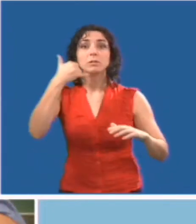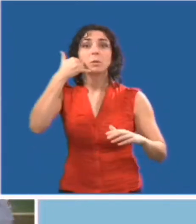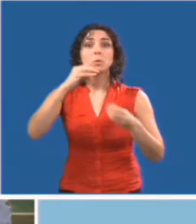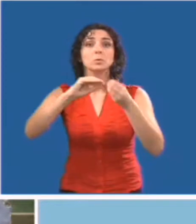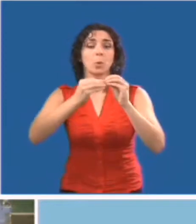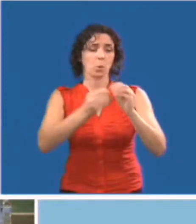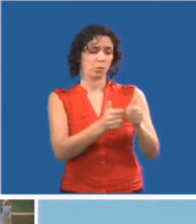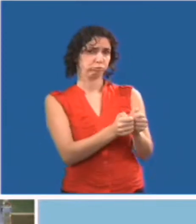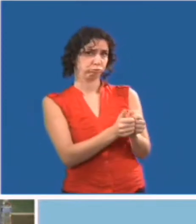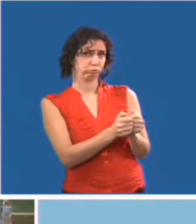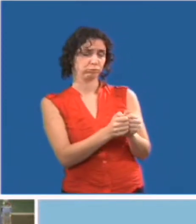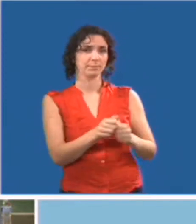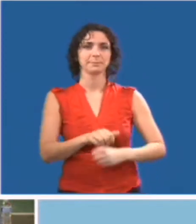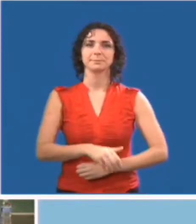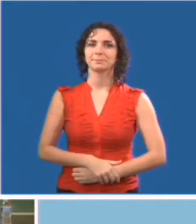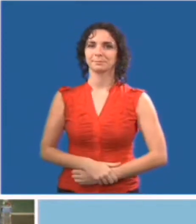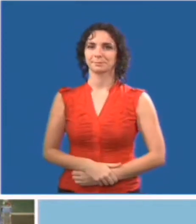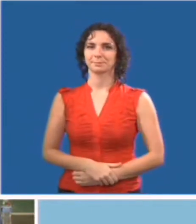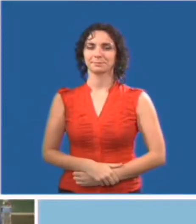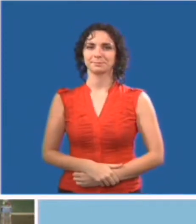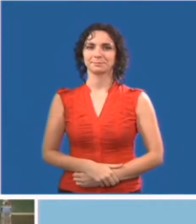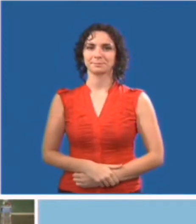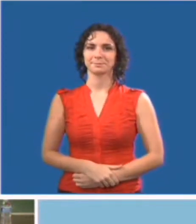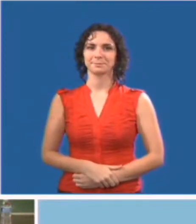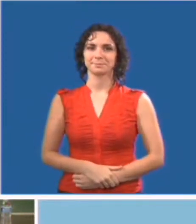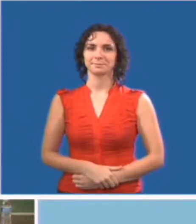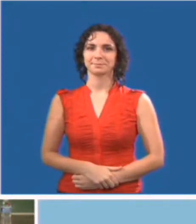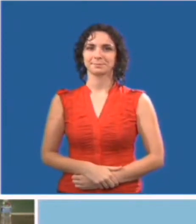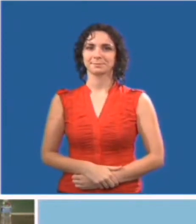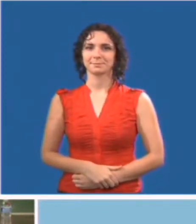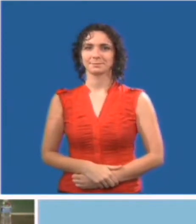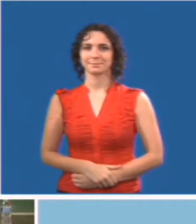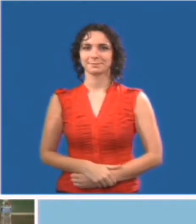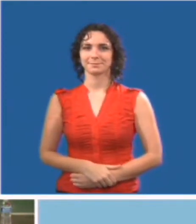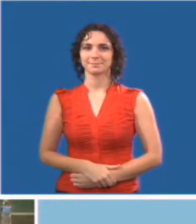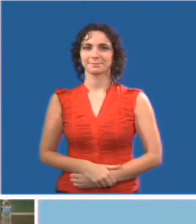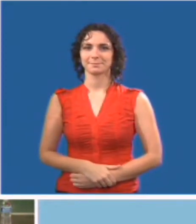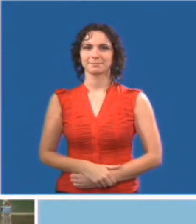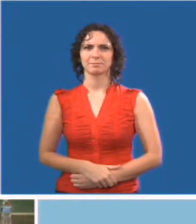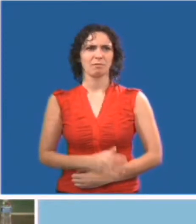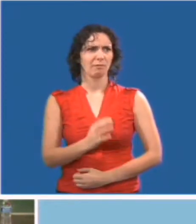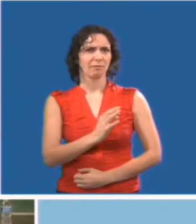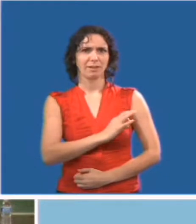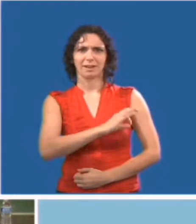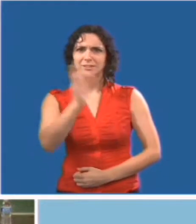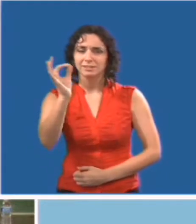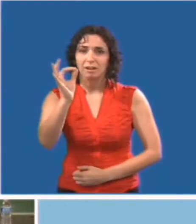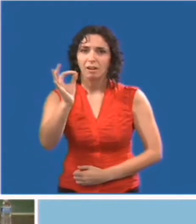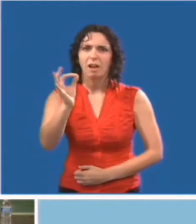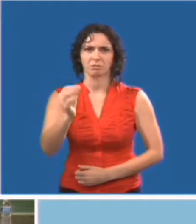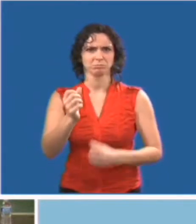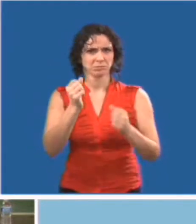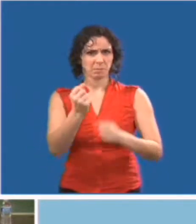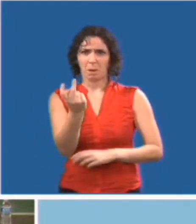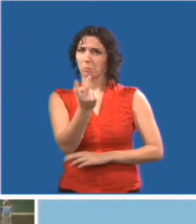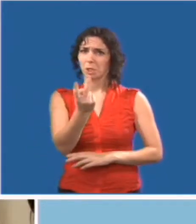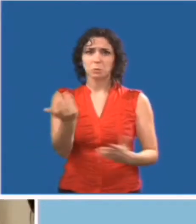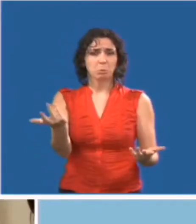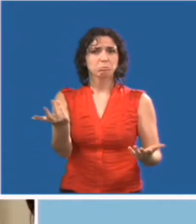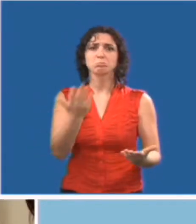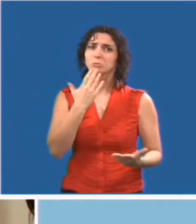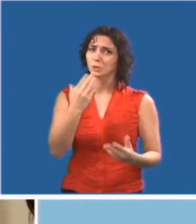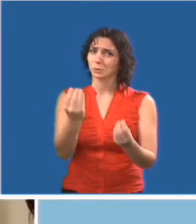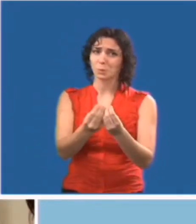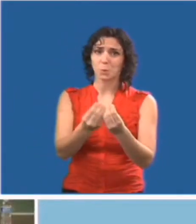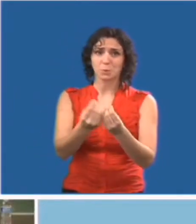La meilleure façon de me joindre est par courriel ou message texte. Excellent. J'ai accès aux deux. Merci beaucoup d'être